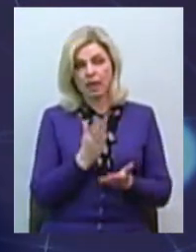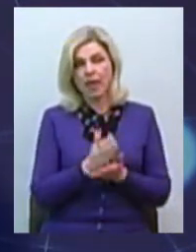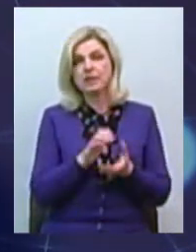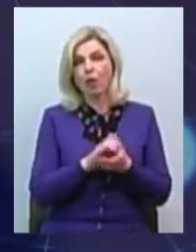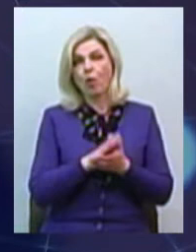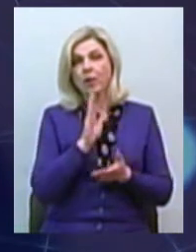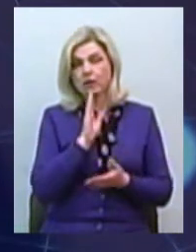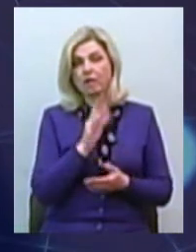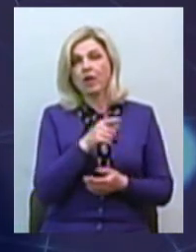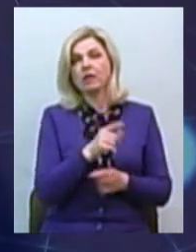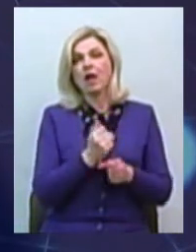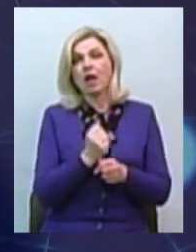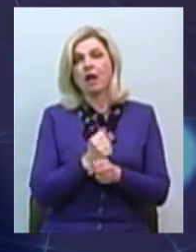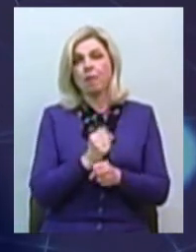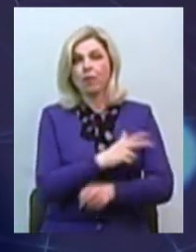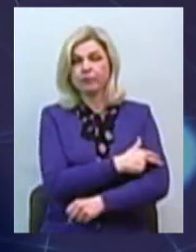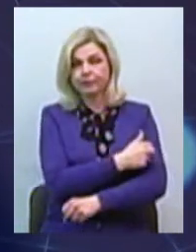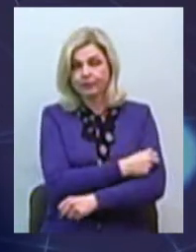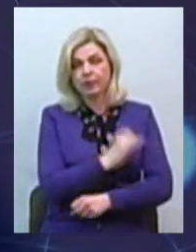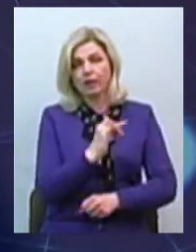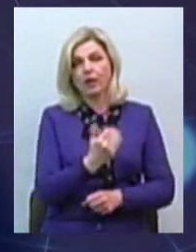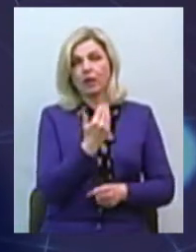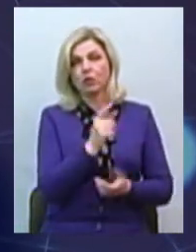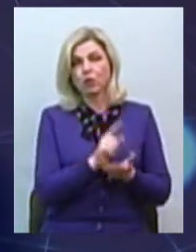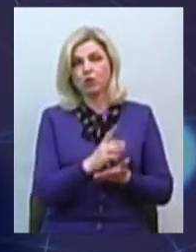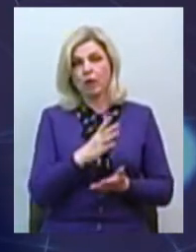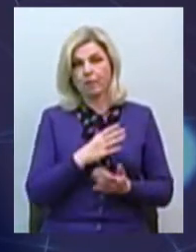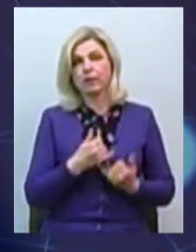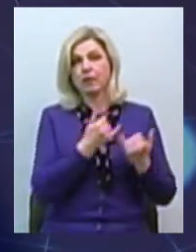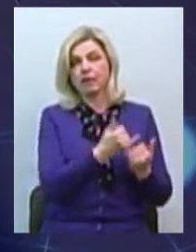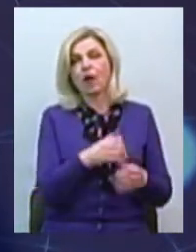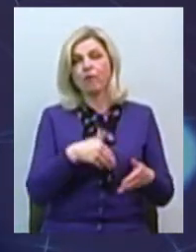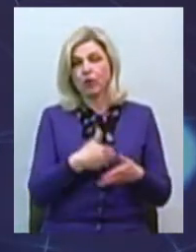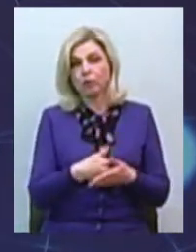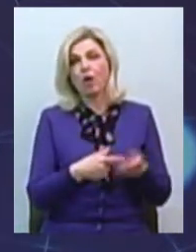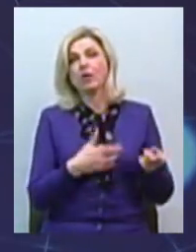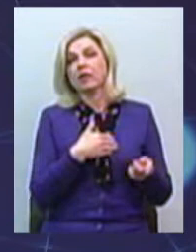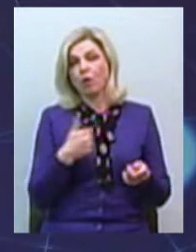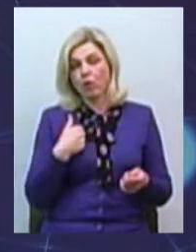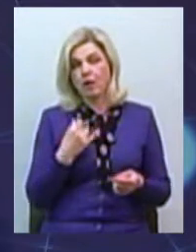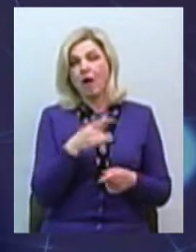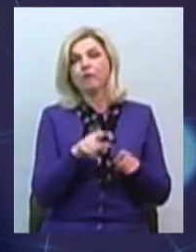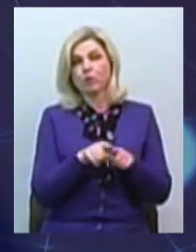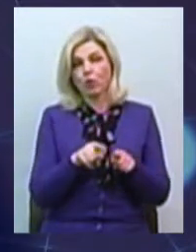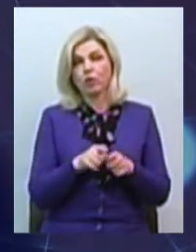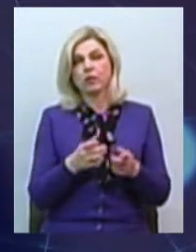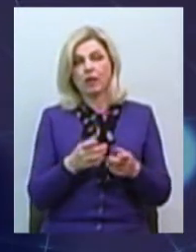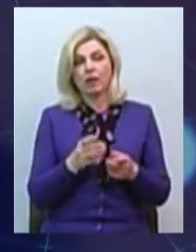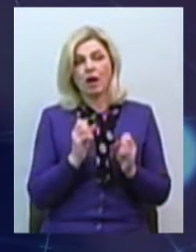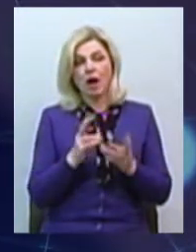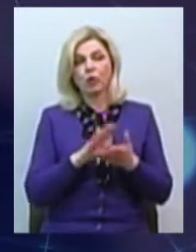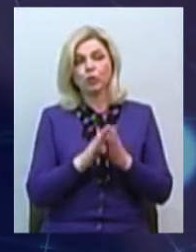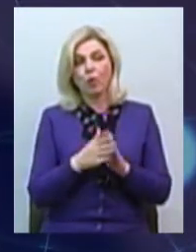звернулася, вона є медичним працівником, їй повинна була бути надана відпустка, не хотіли, але все ж таки вона зробила, так як ми з нею